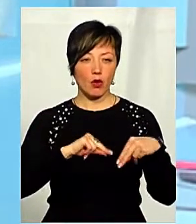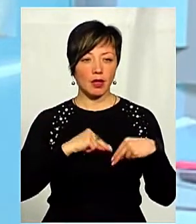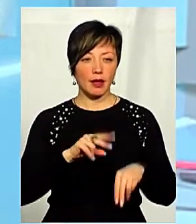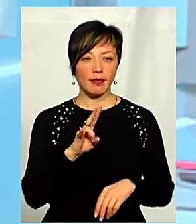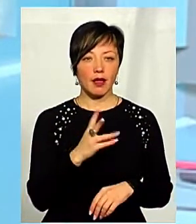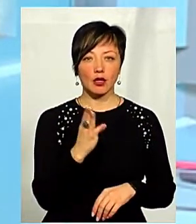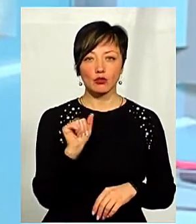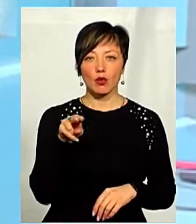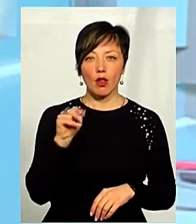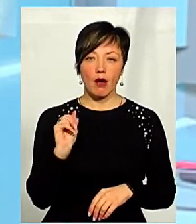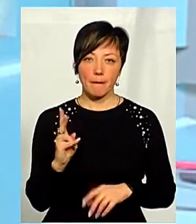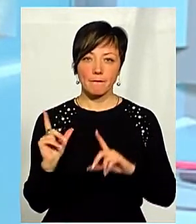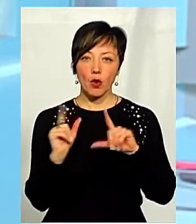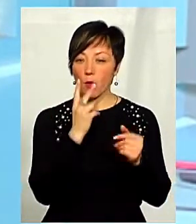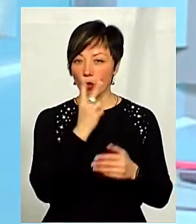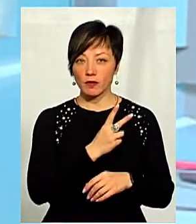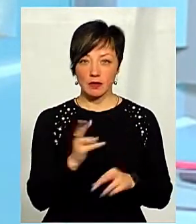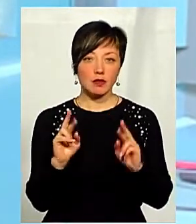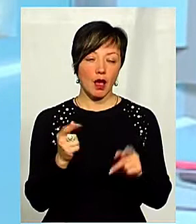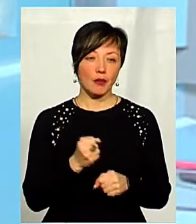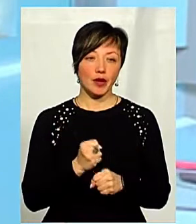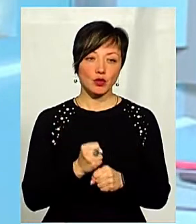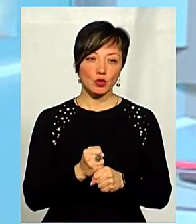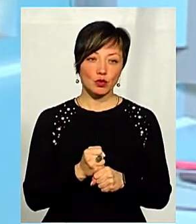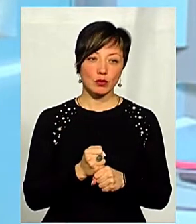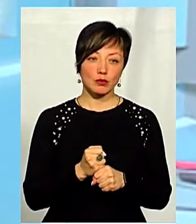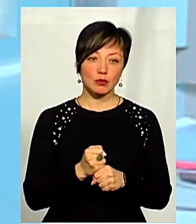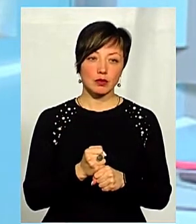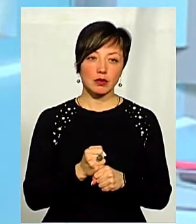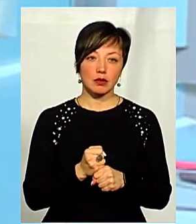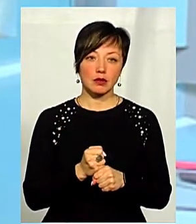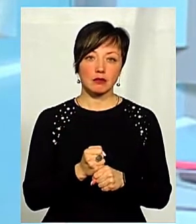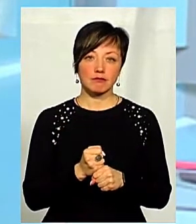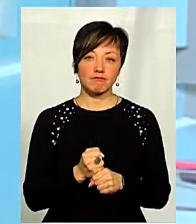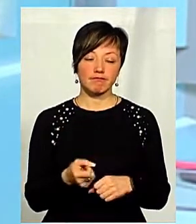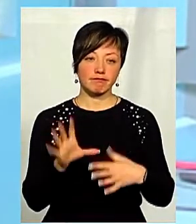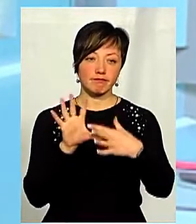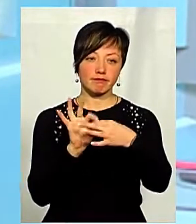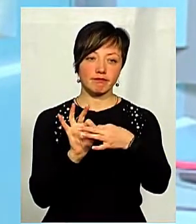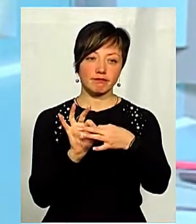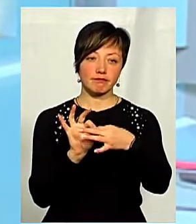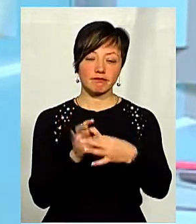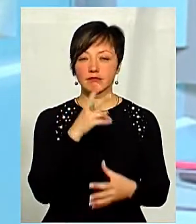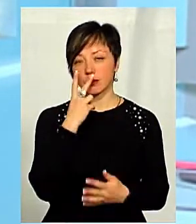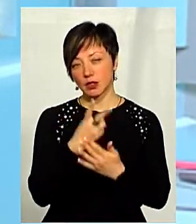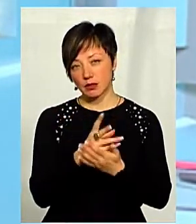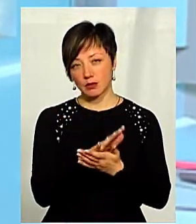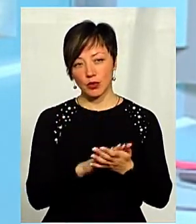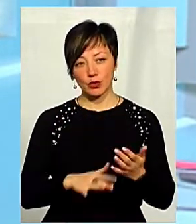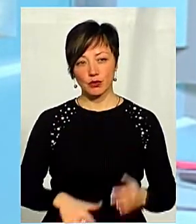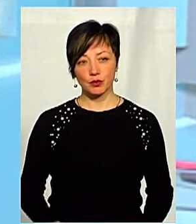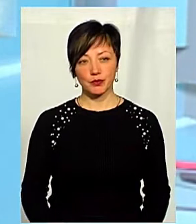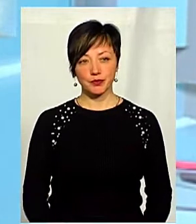Неля Шпулак поїхала подивитись, як вона працює, на дверях побачила замок. Подивимось і